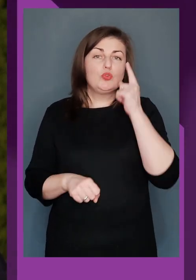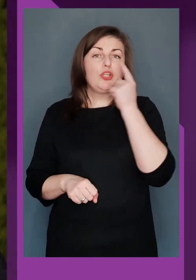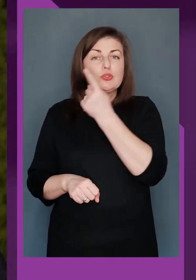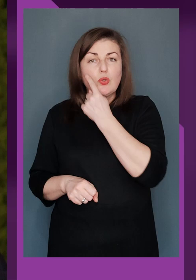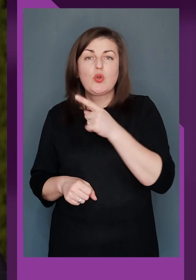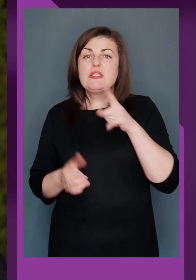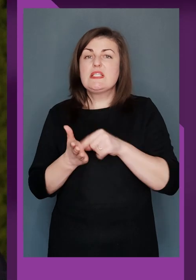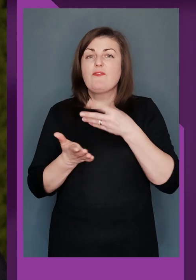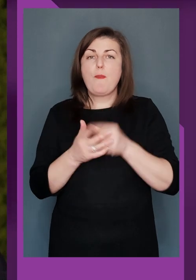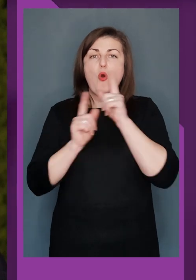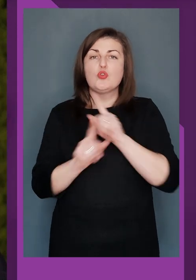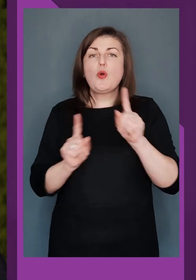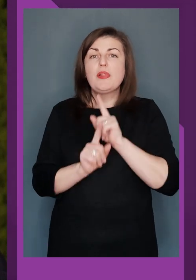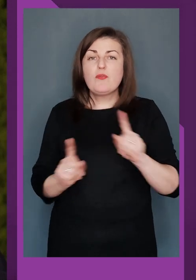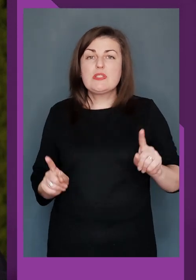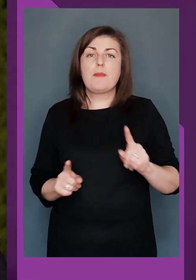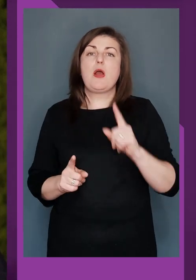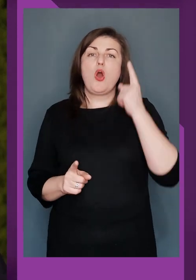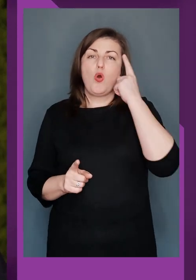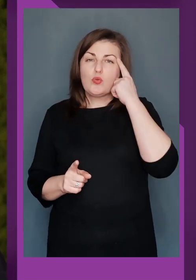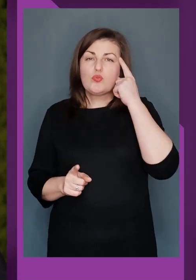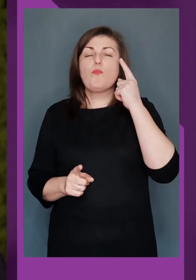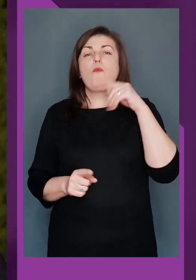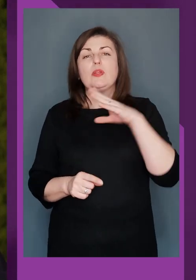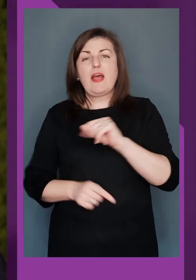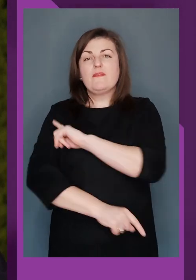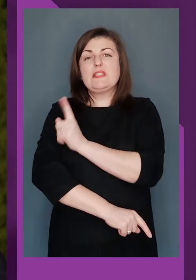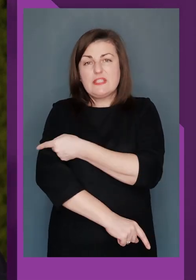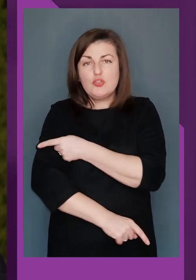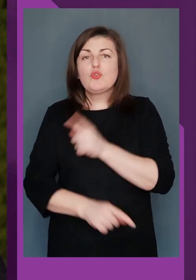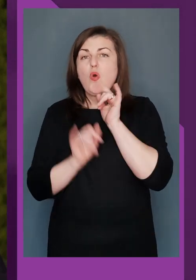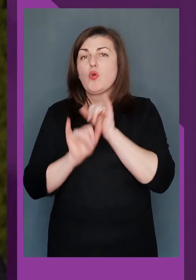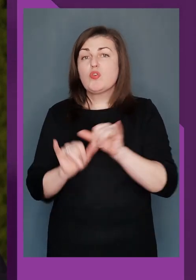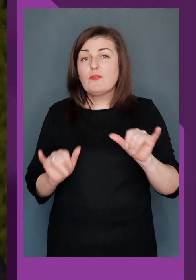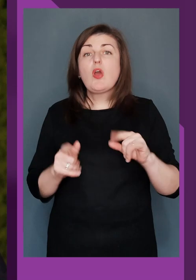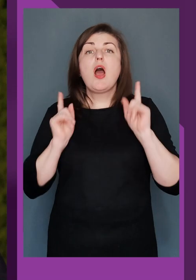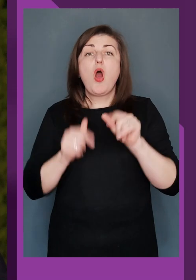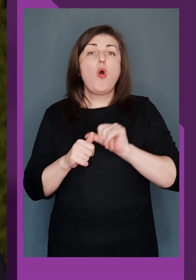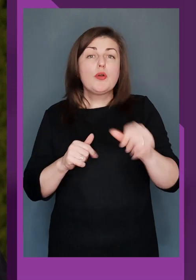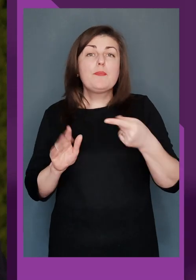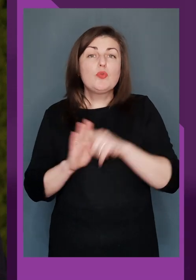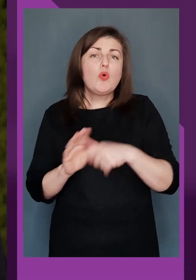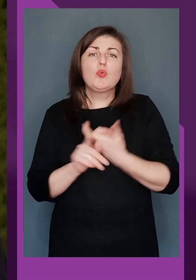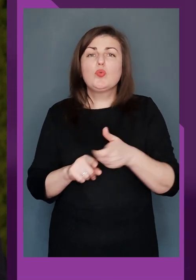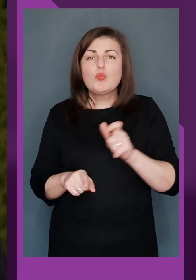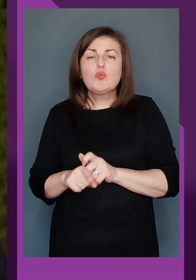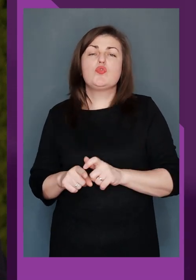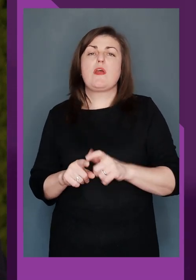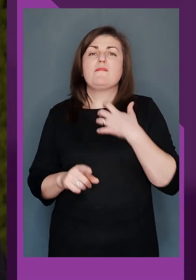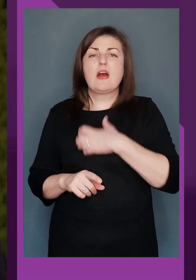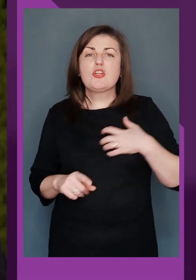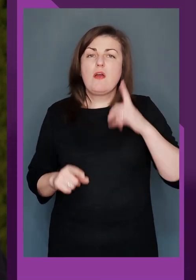порушення зору зі своїми особливостями розумового та фізичного розвитку. Ну і окрім того, дуже